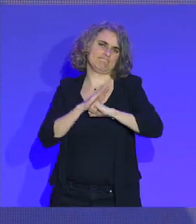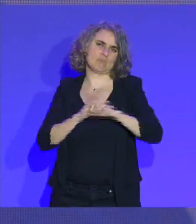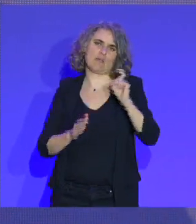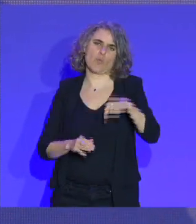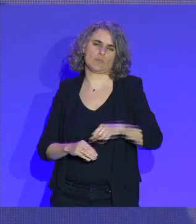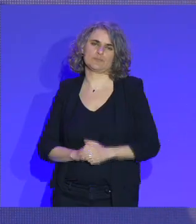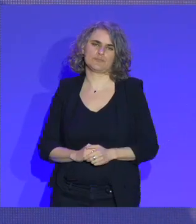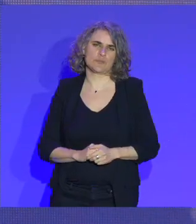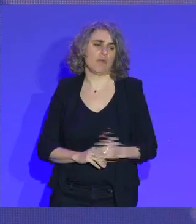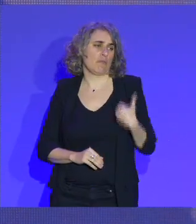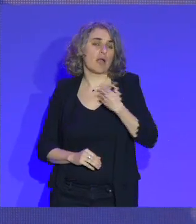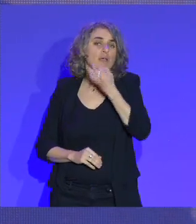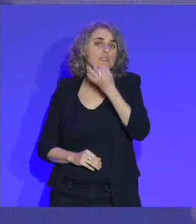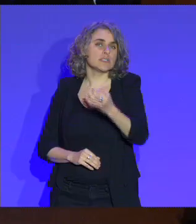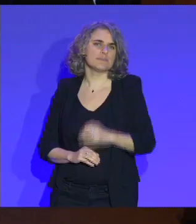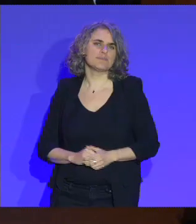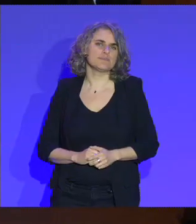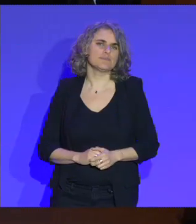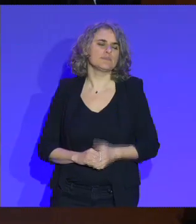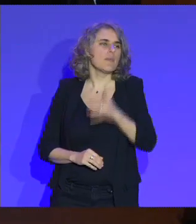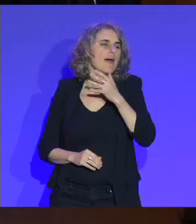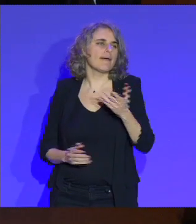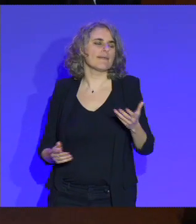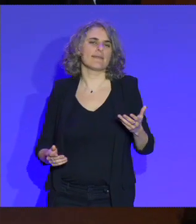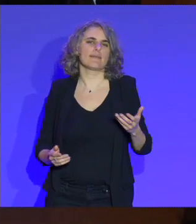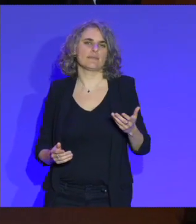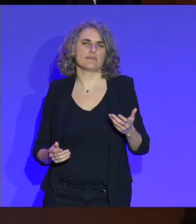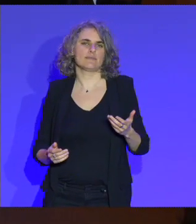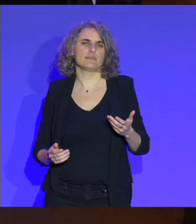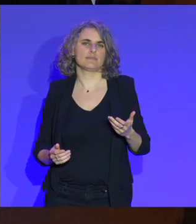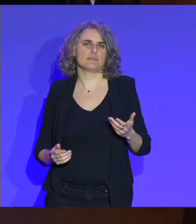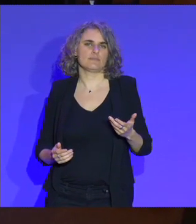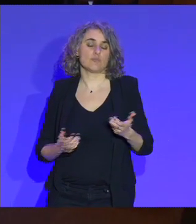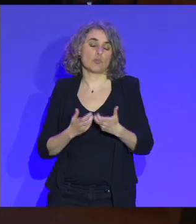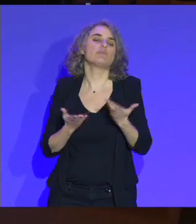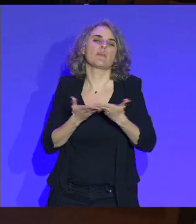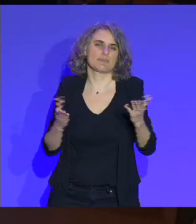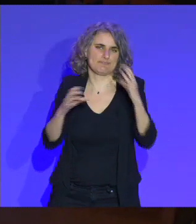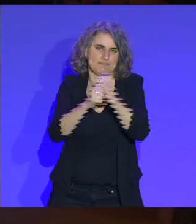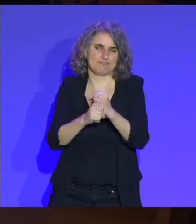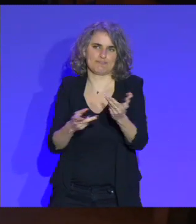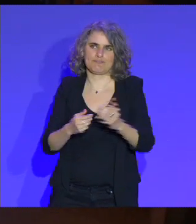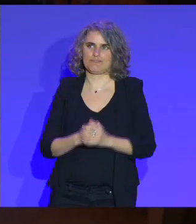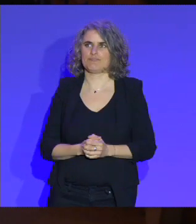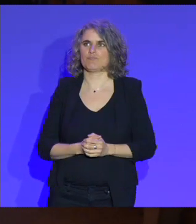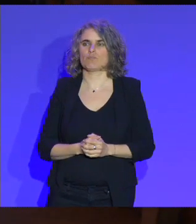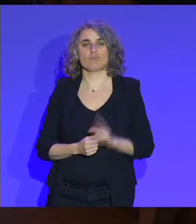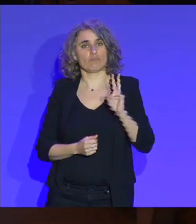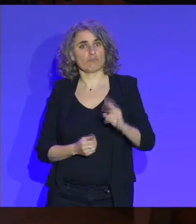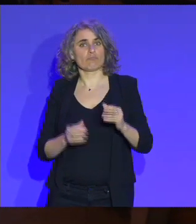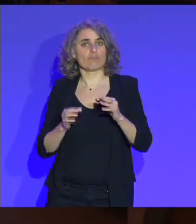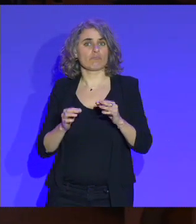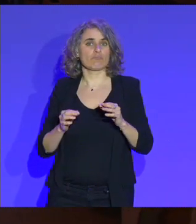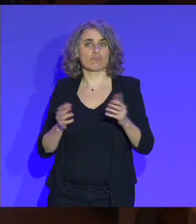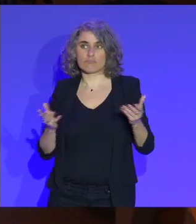on ne peut pas accepter et on ne peut pas souhaiter que, je vais le faire simple, qu'il n'y ait plus que des dictatures